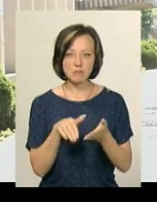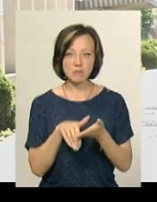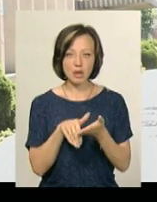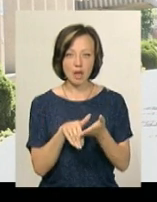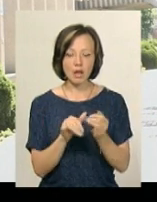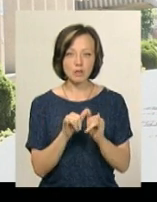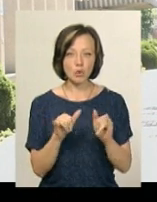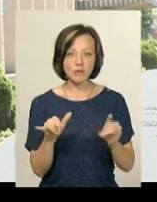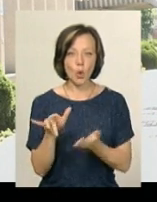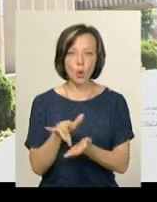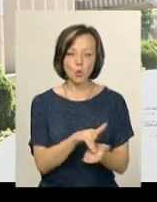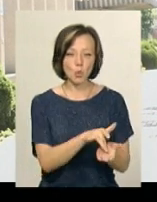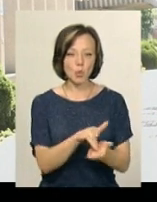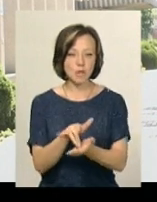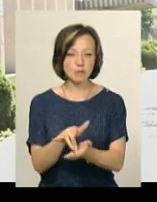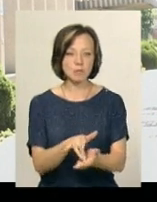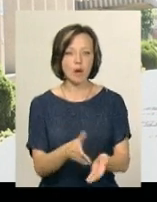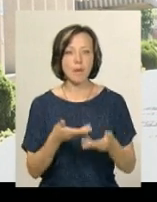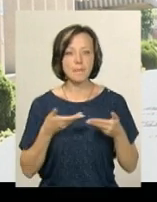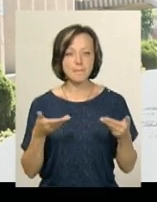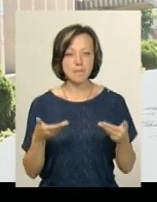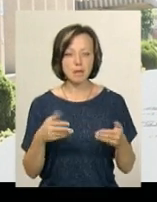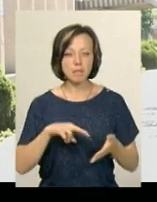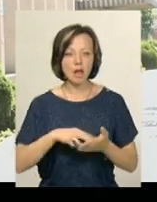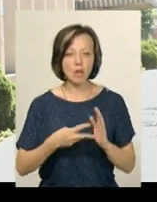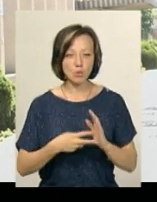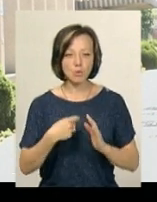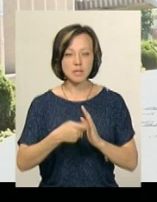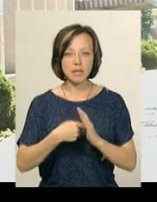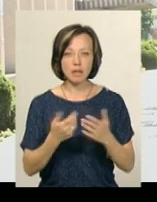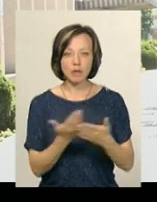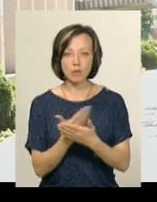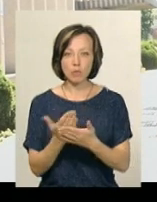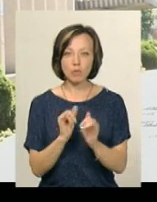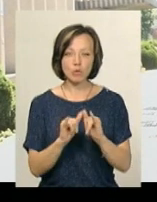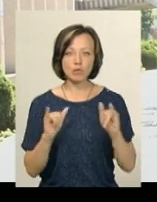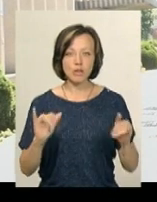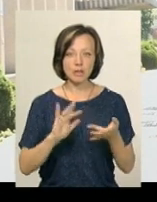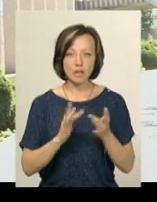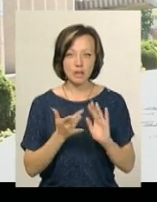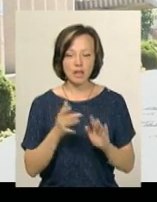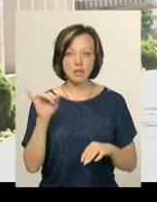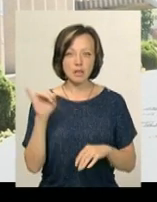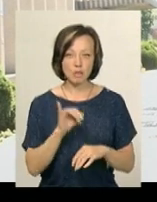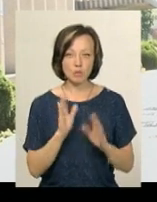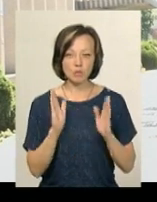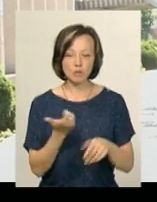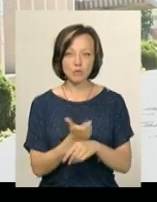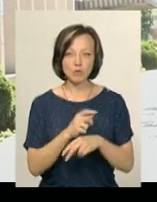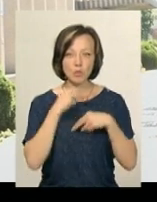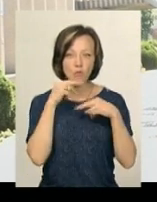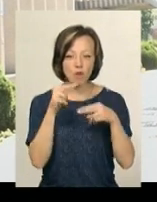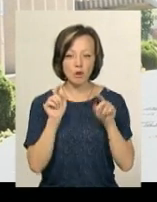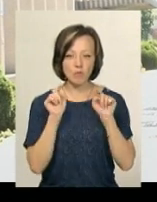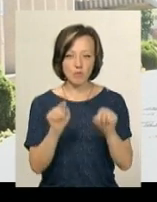розвитку туризму. Оскільки ми плануємо, що зняті відеоролики будуть поширитись в інтернеті, відповідно, буде більше уваги